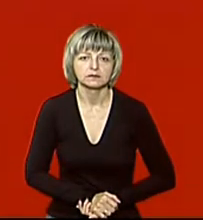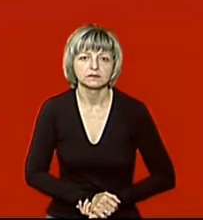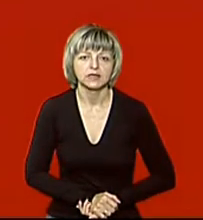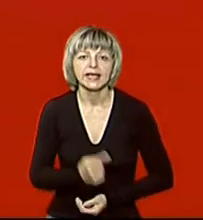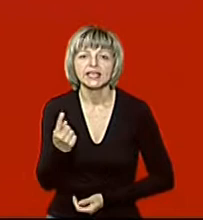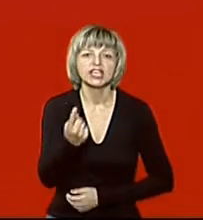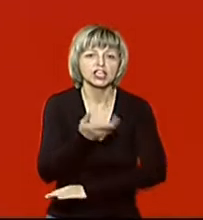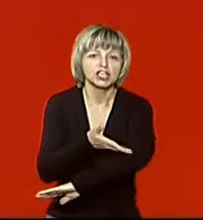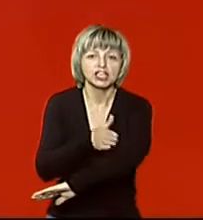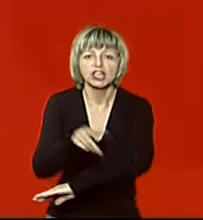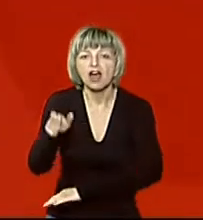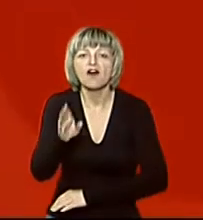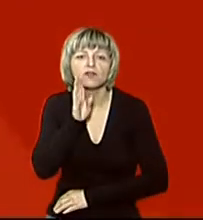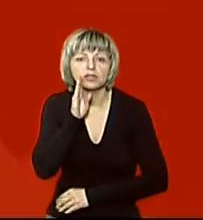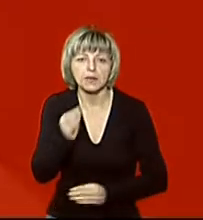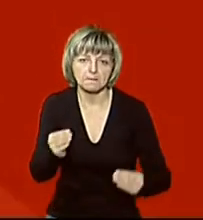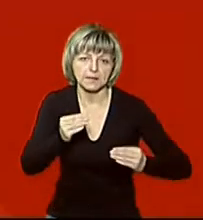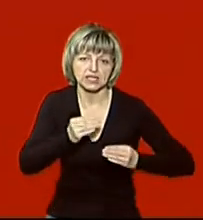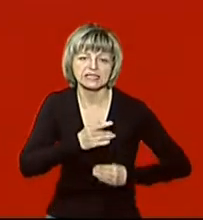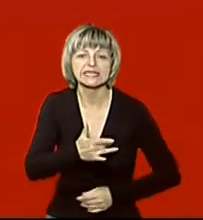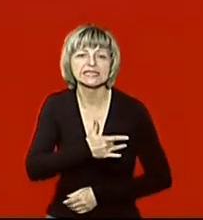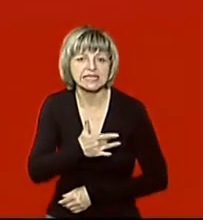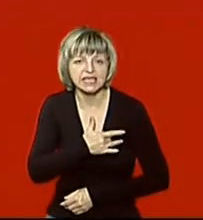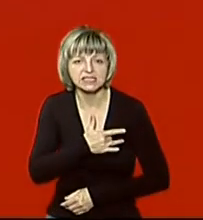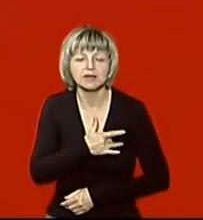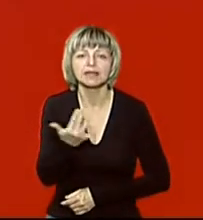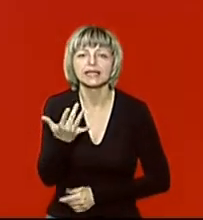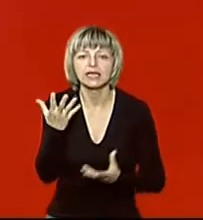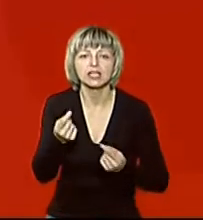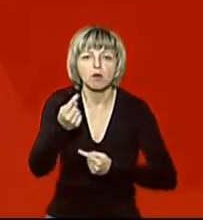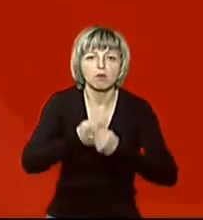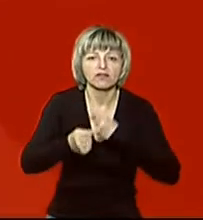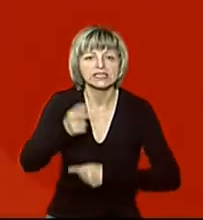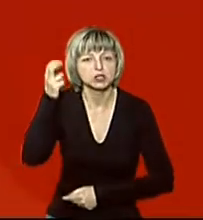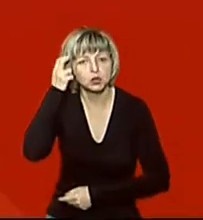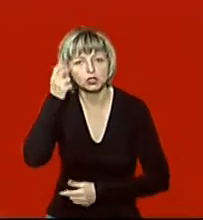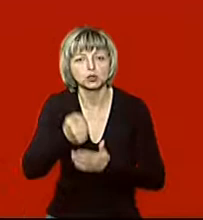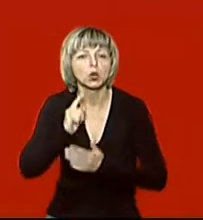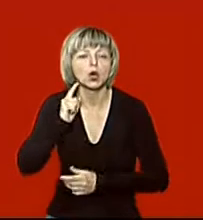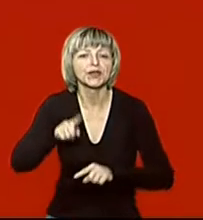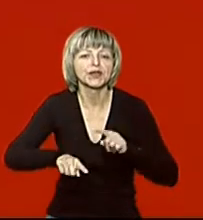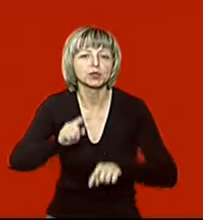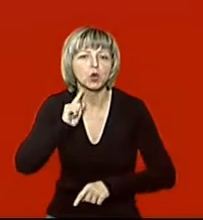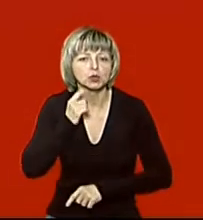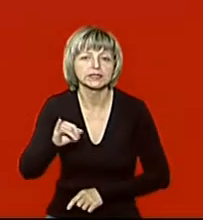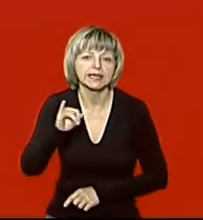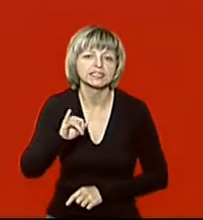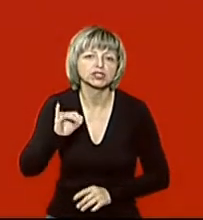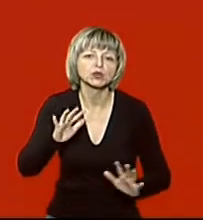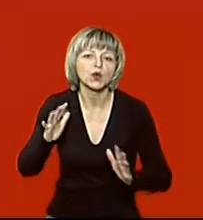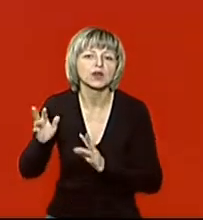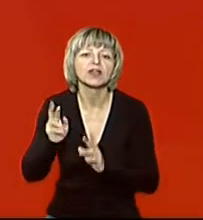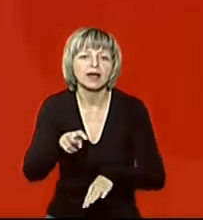Єдина волинянка з пересадженим серцем Наталія Омельчук на кілька днів повернулася зі столиці до рідного Луцька. Історію про те,